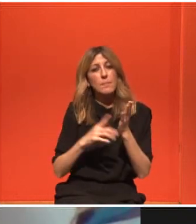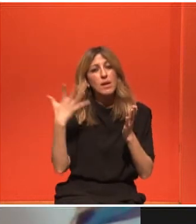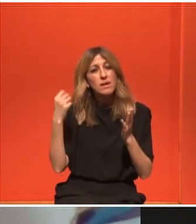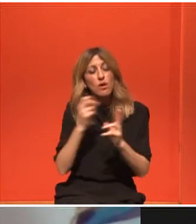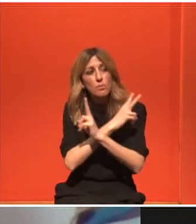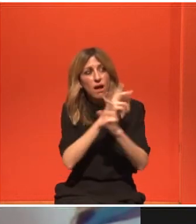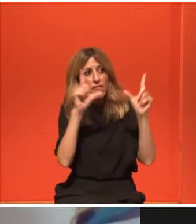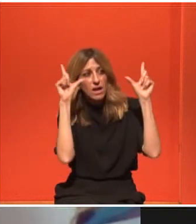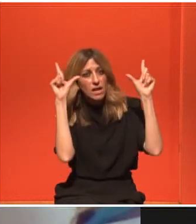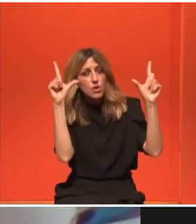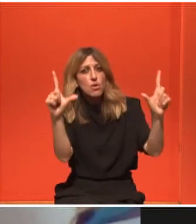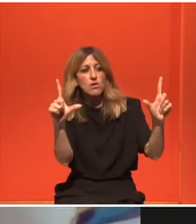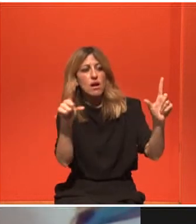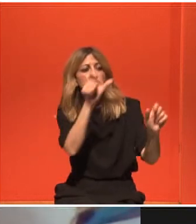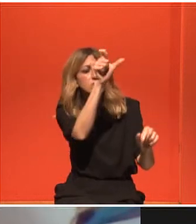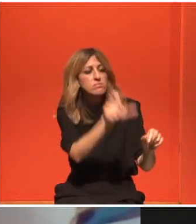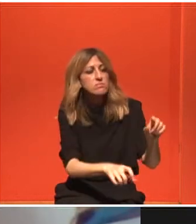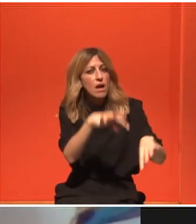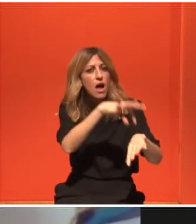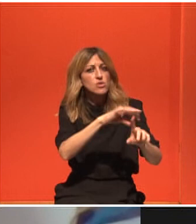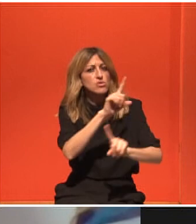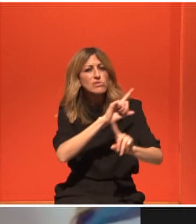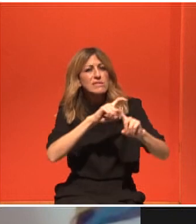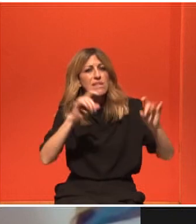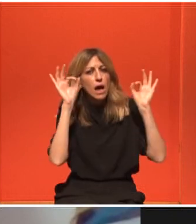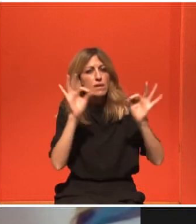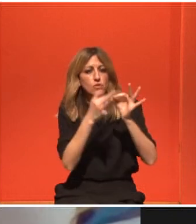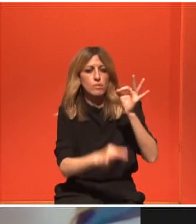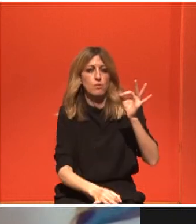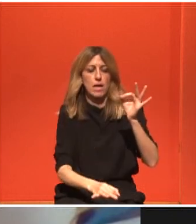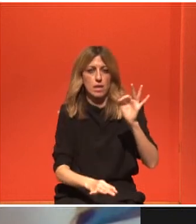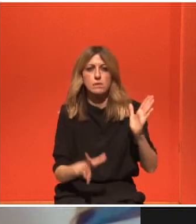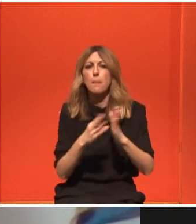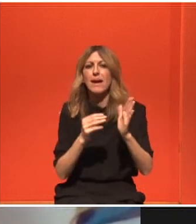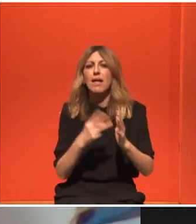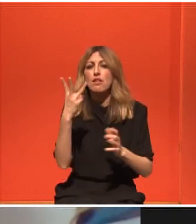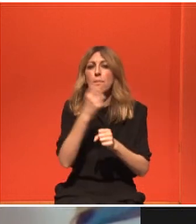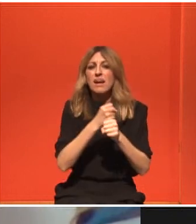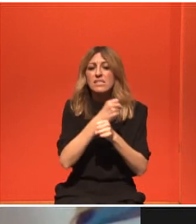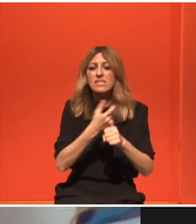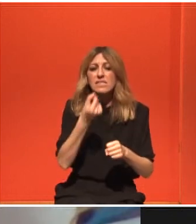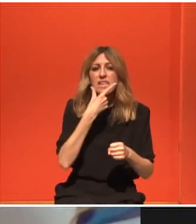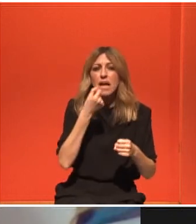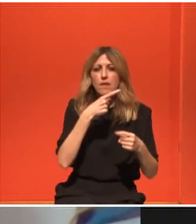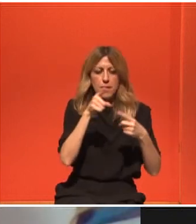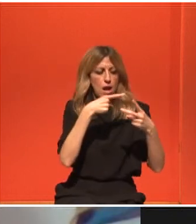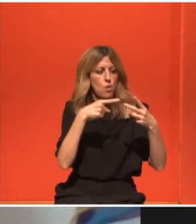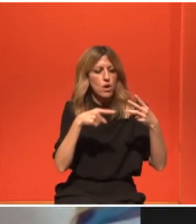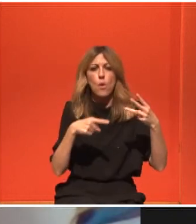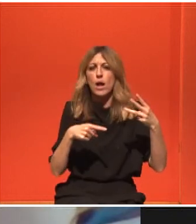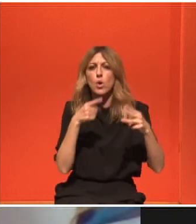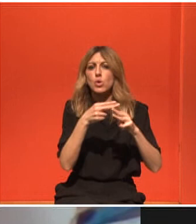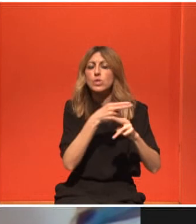σημαίνει παίρνω τρία φάρμακα τα οποία μπορούν να αλληλεπιδράσουν και τα οποία μπορούν να απευθύνονται σε τρεις